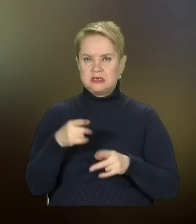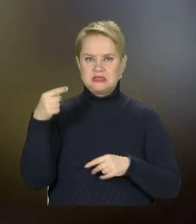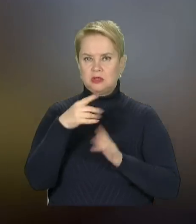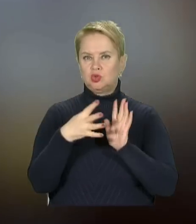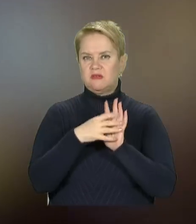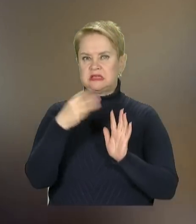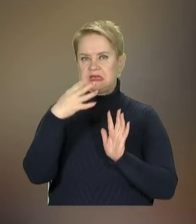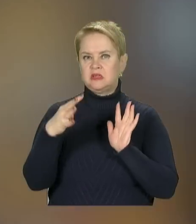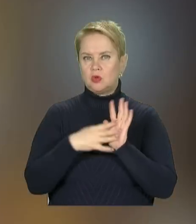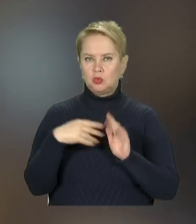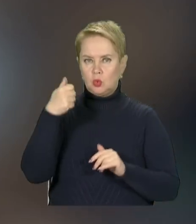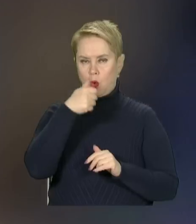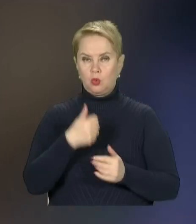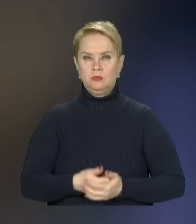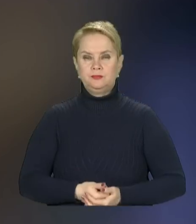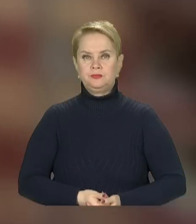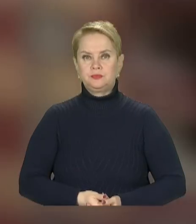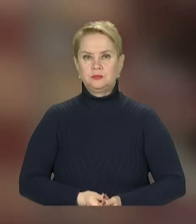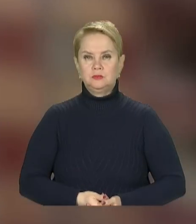1939 року.